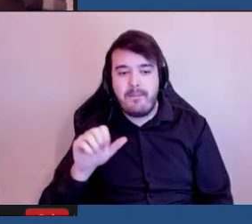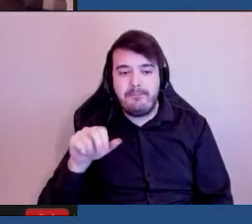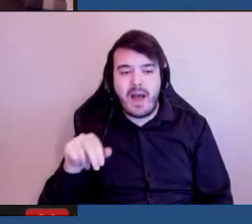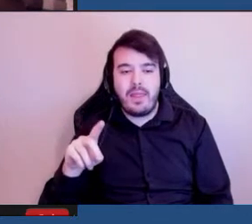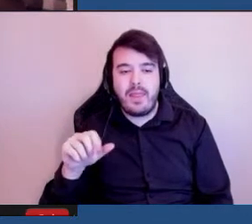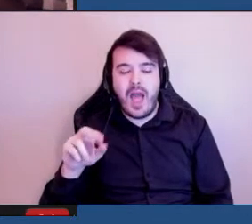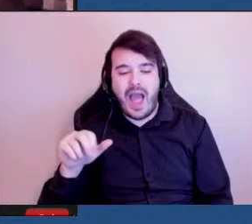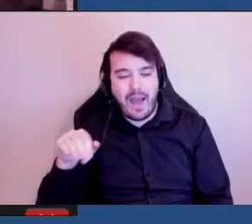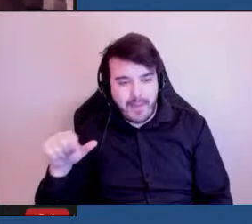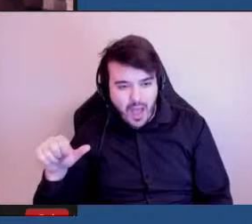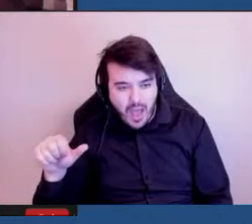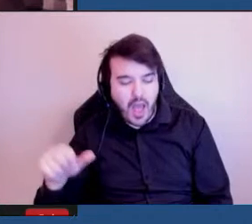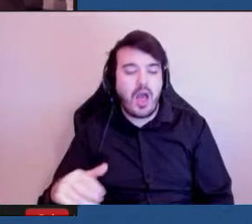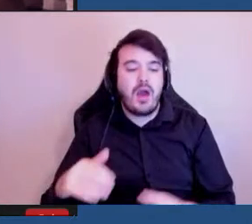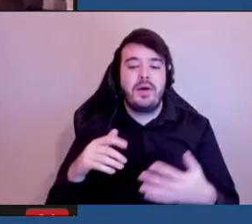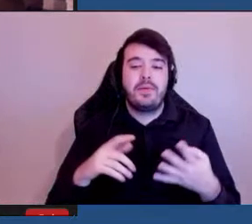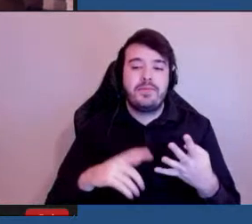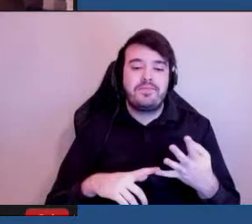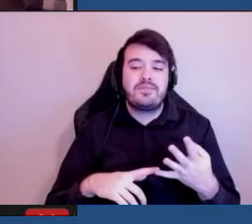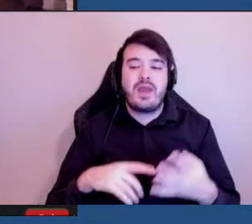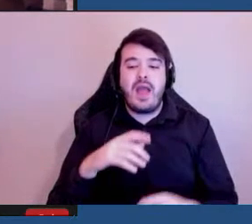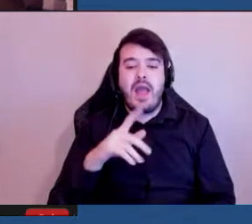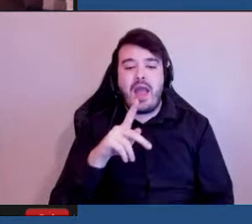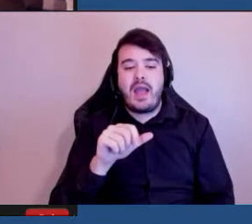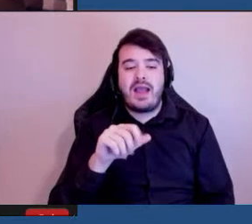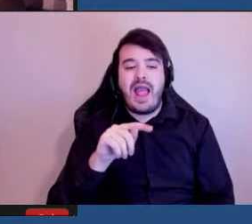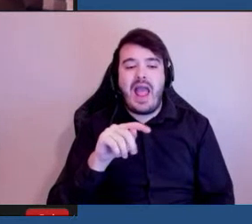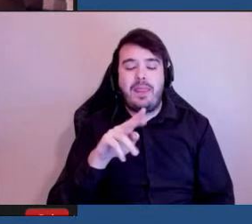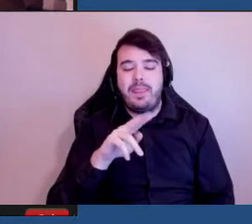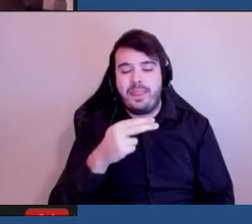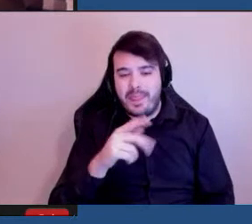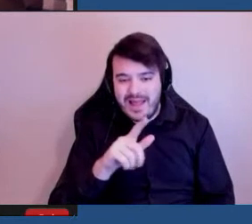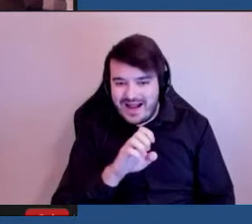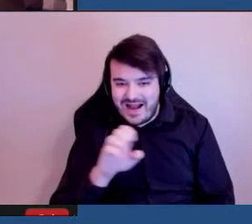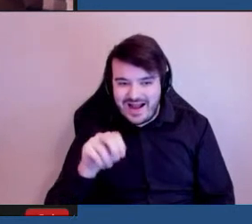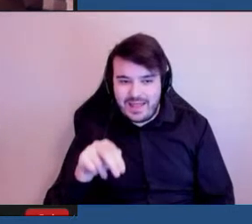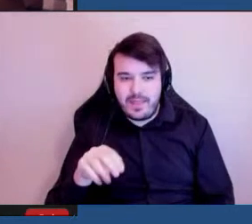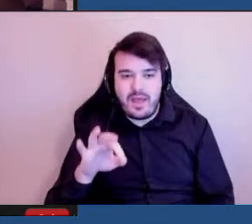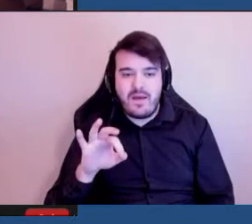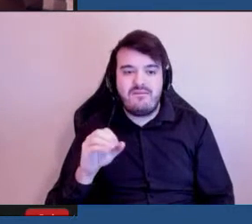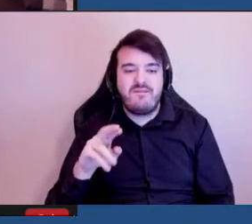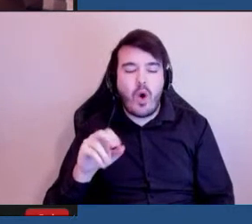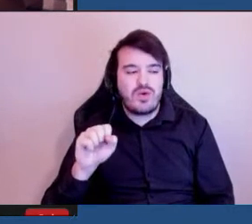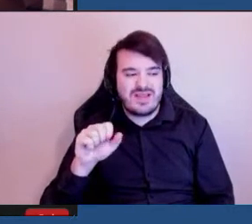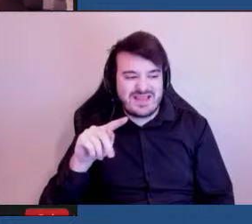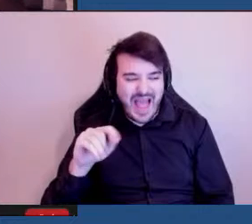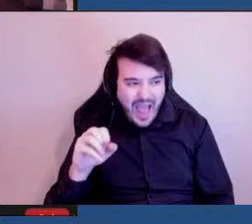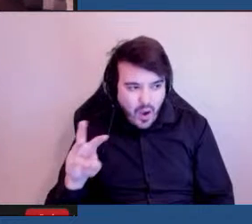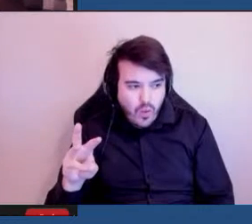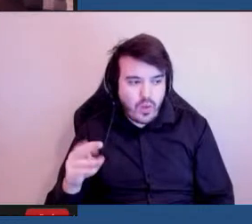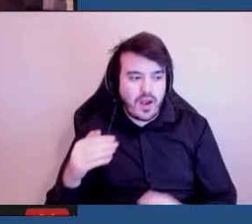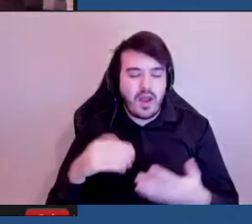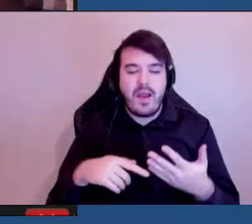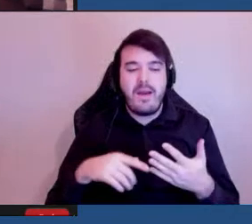Forrestal, Marie Gallant,